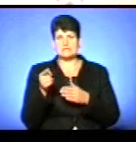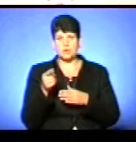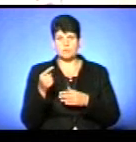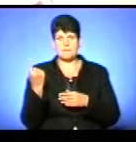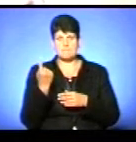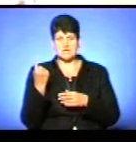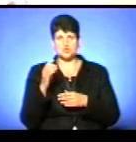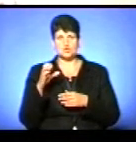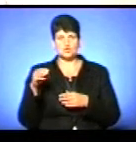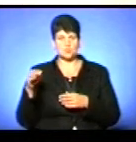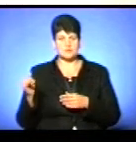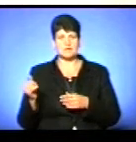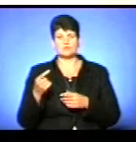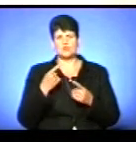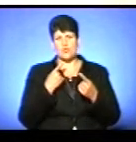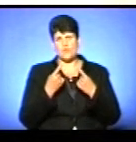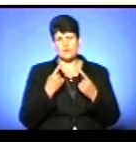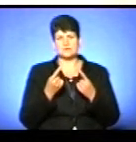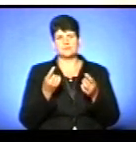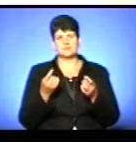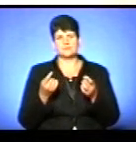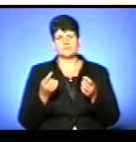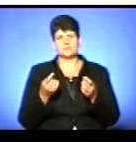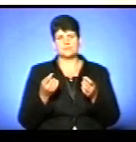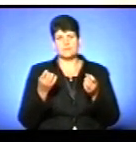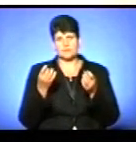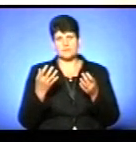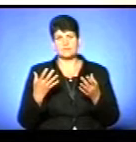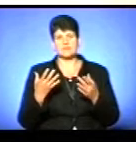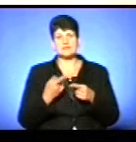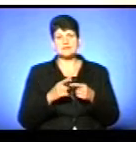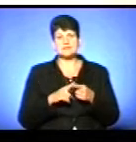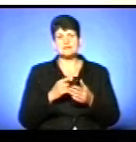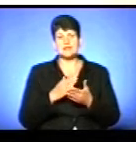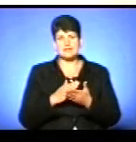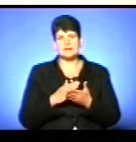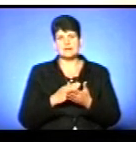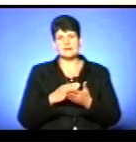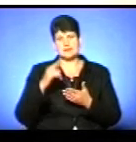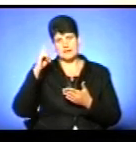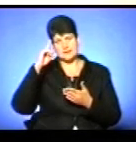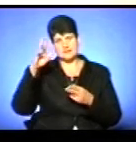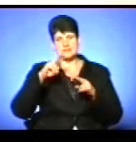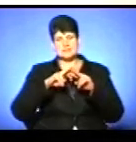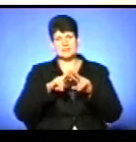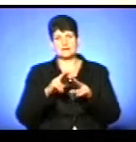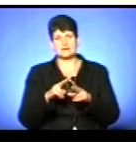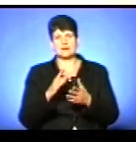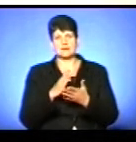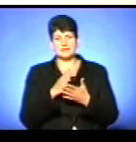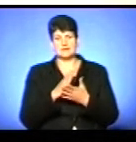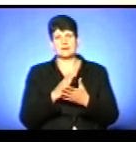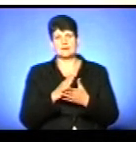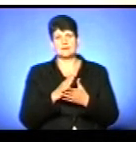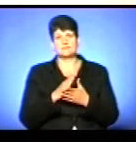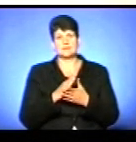І якщо говорити так символічно, знаєте, це є зірка, яка на землі світить, і вона з'єднує